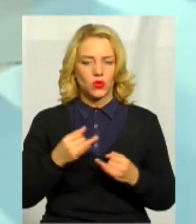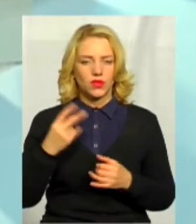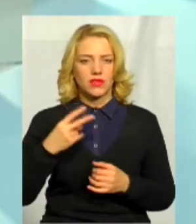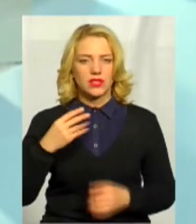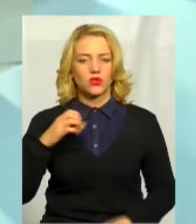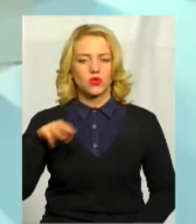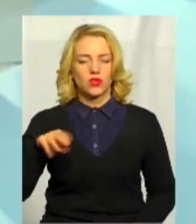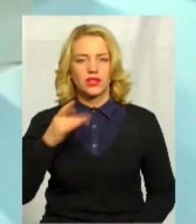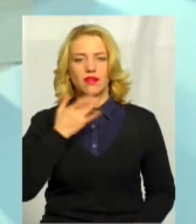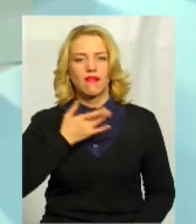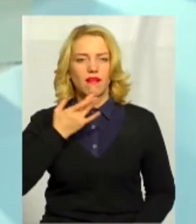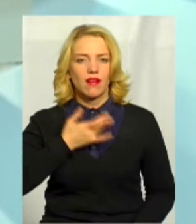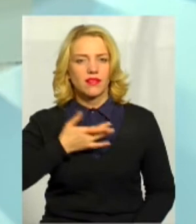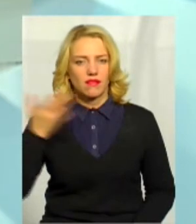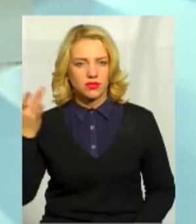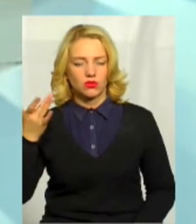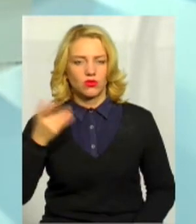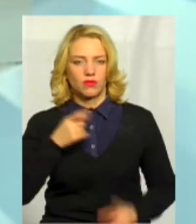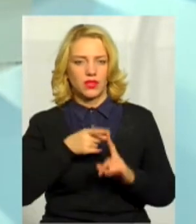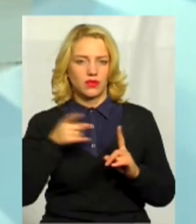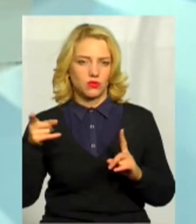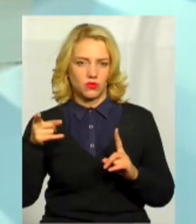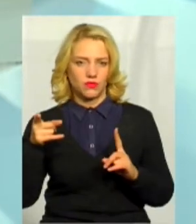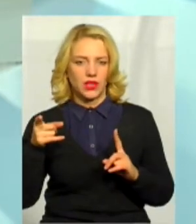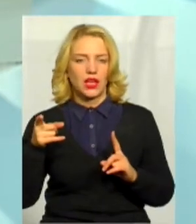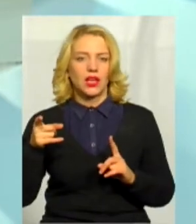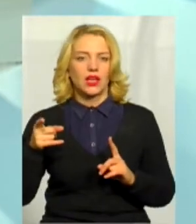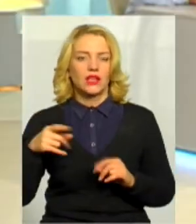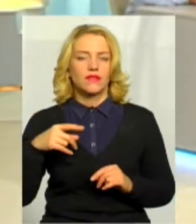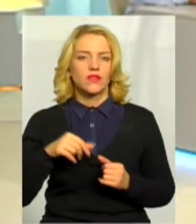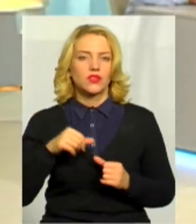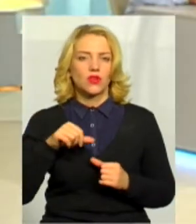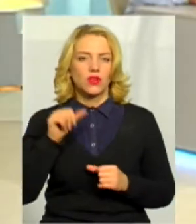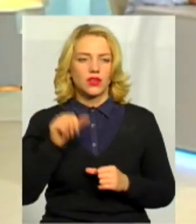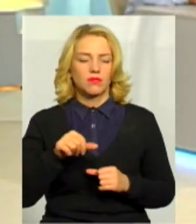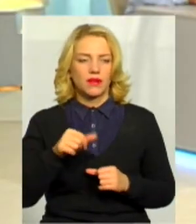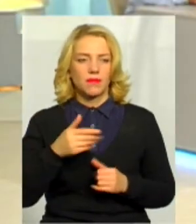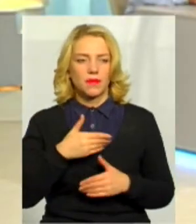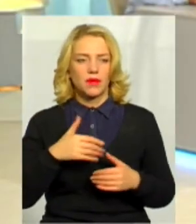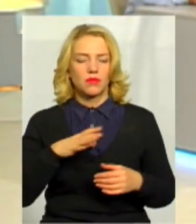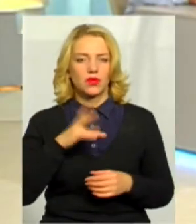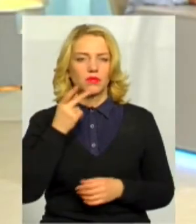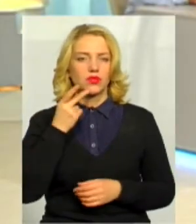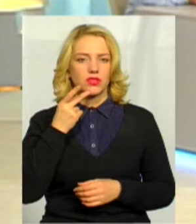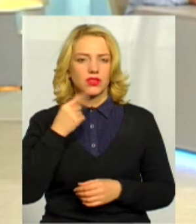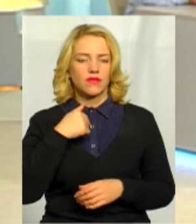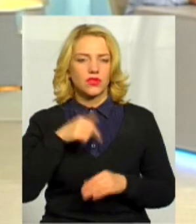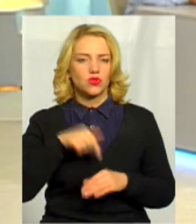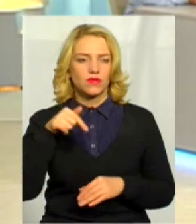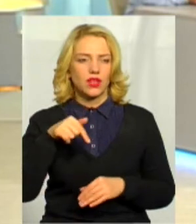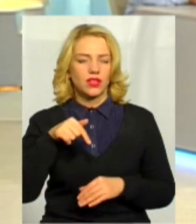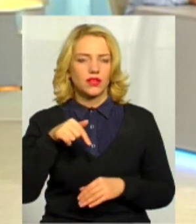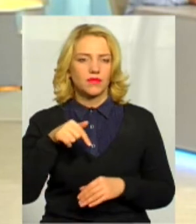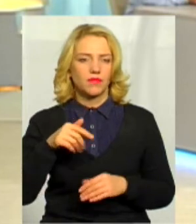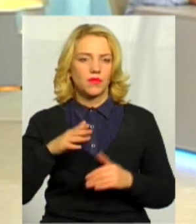ХХ радянського, саме радянського періоду. Зокрема, Тетяна, але ми постійно відчували якась